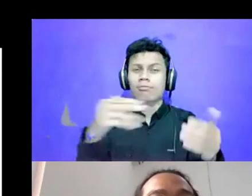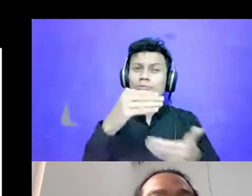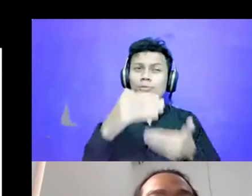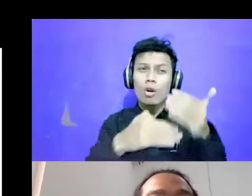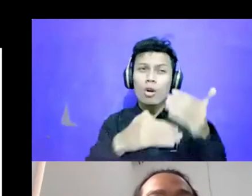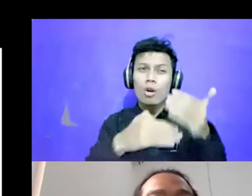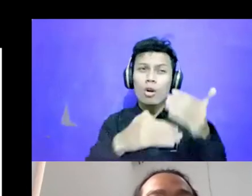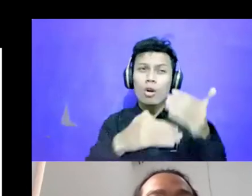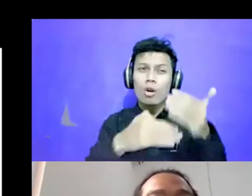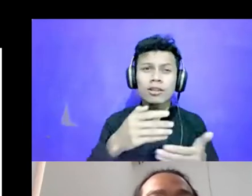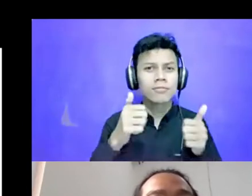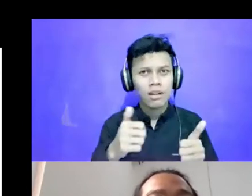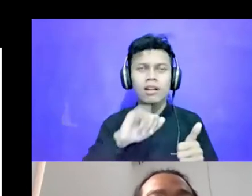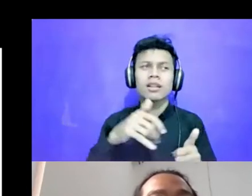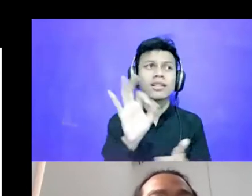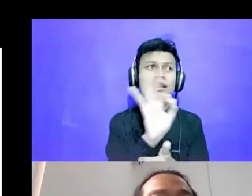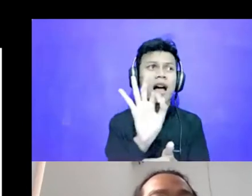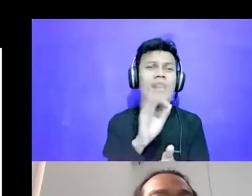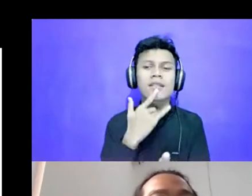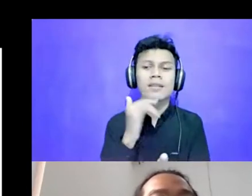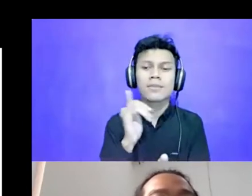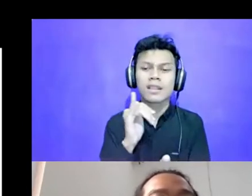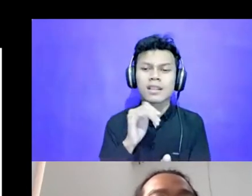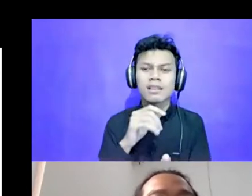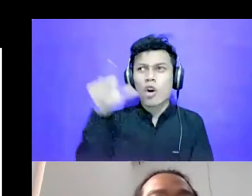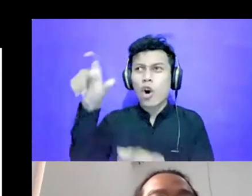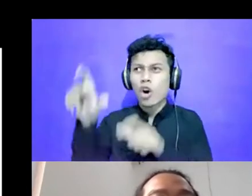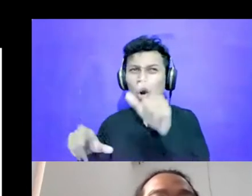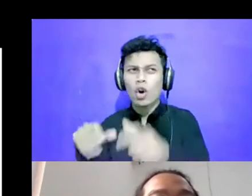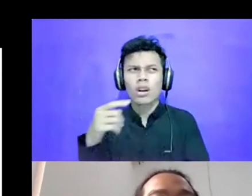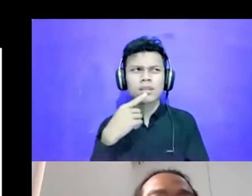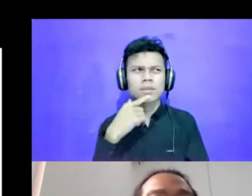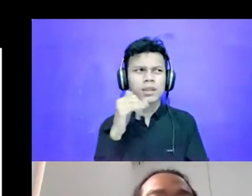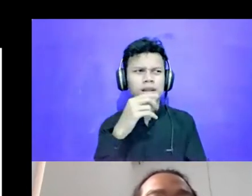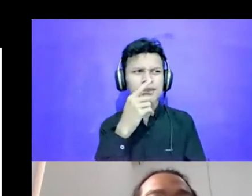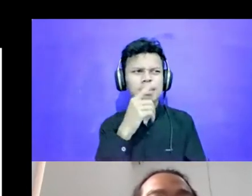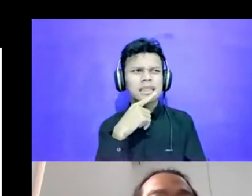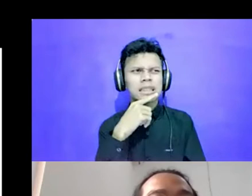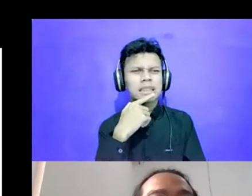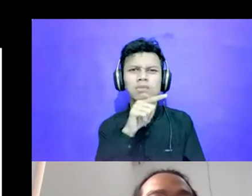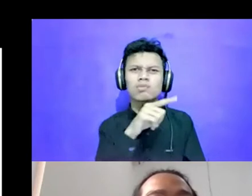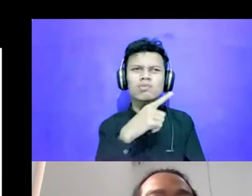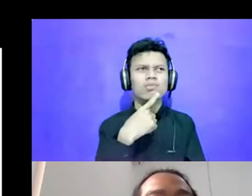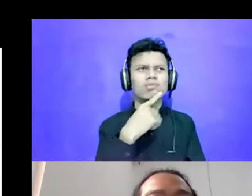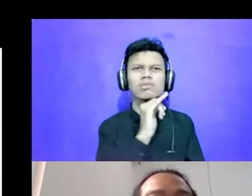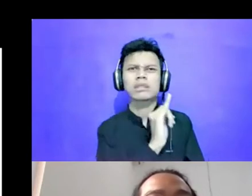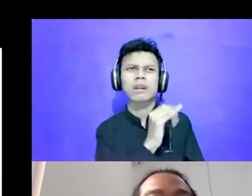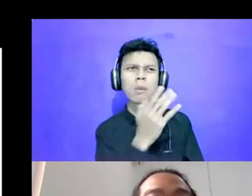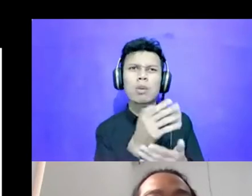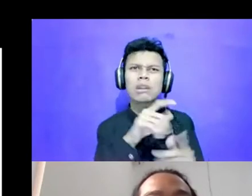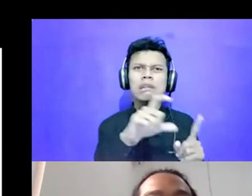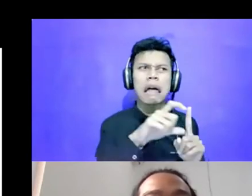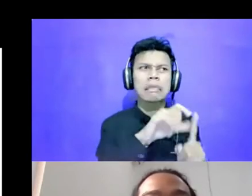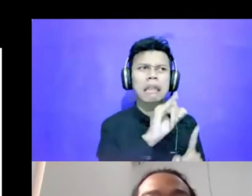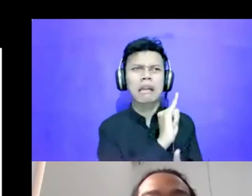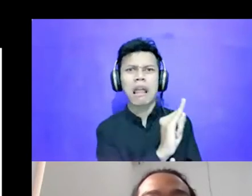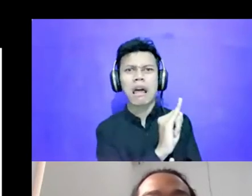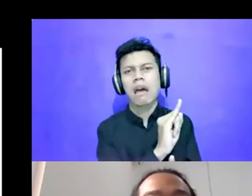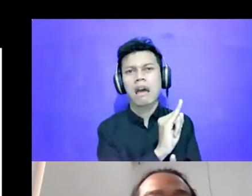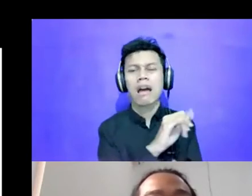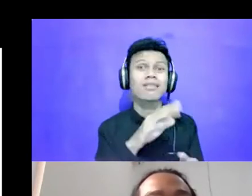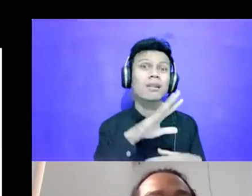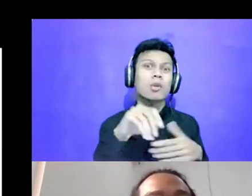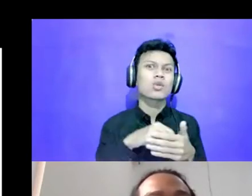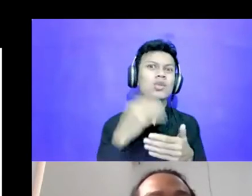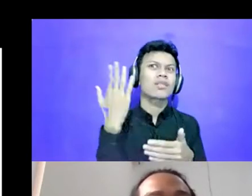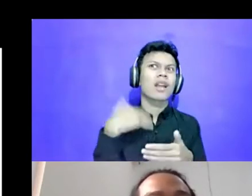Supaya Tidak Ada Apa Namanya Kecurigaan Terhadap Bahwa Data Ini Kemudian Disalah Gunakan Termasuk Yang